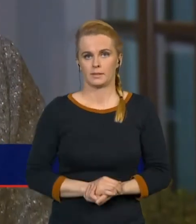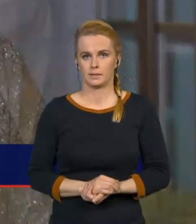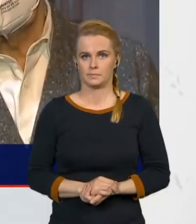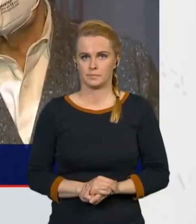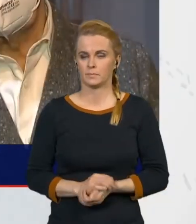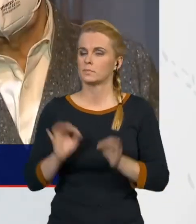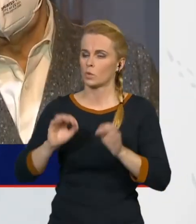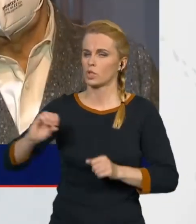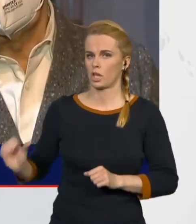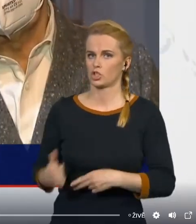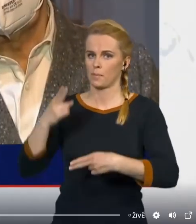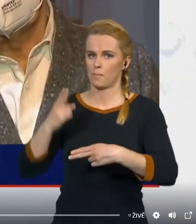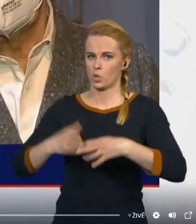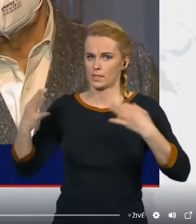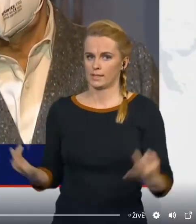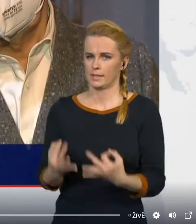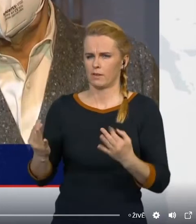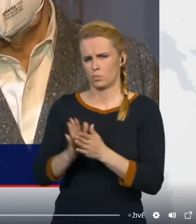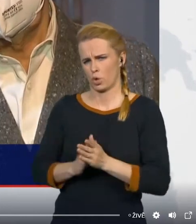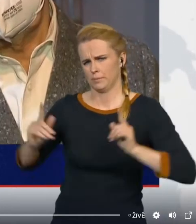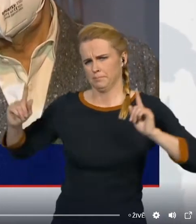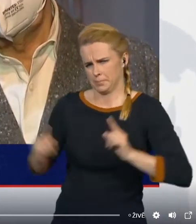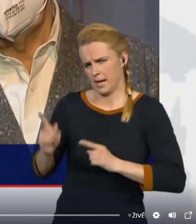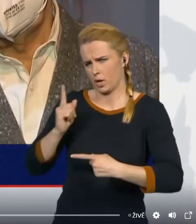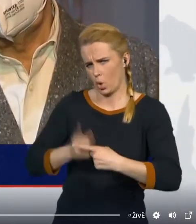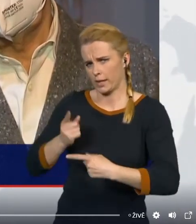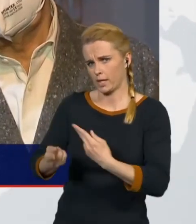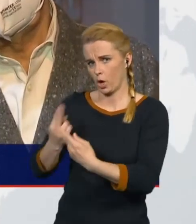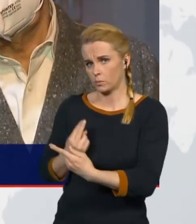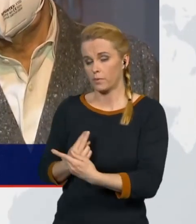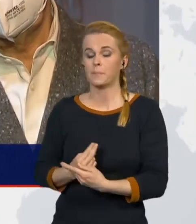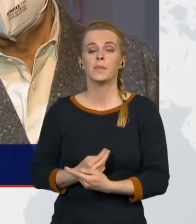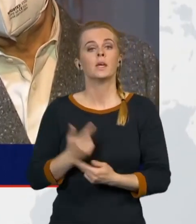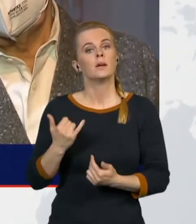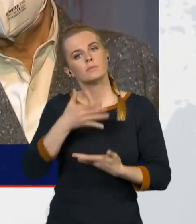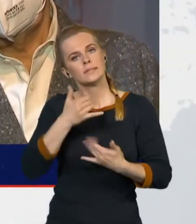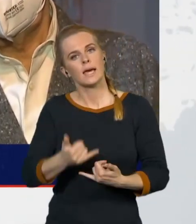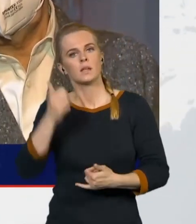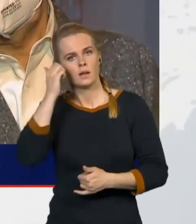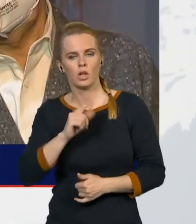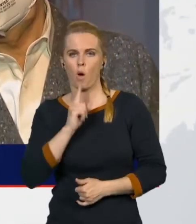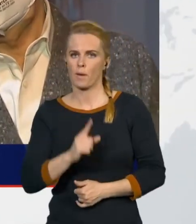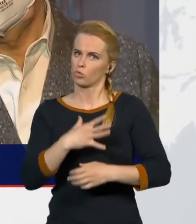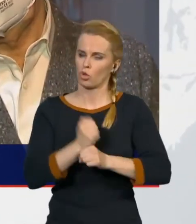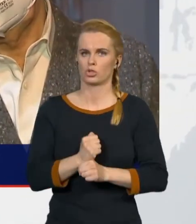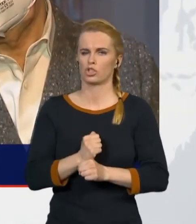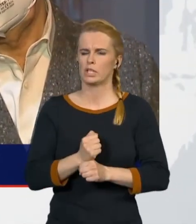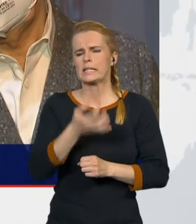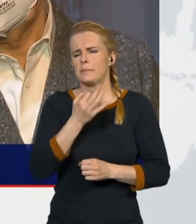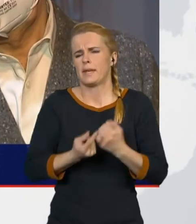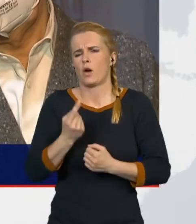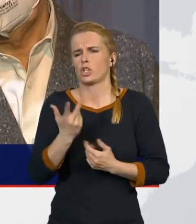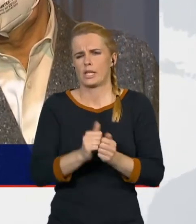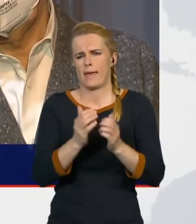Ještě poslední věc, pane premiére, prosím, stručně, ale zároveň konkrétně. Řekněme, že vás lidé poslechnou a příští tři týdny vydrží. Řekněte mi